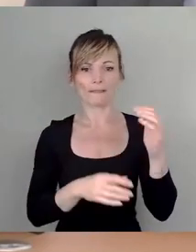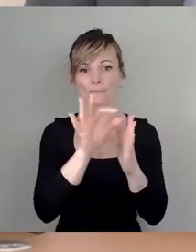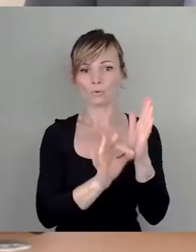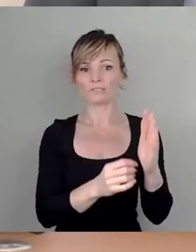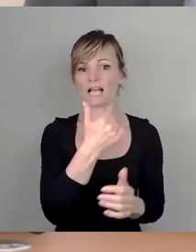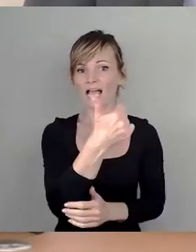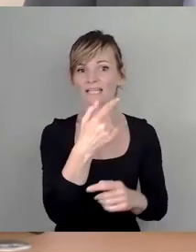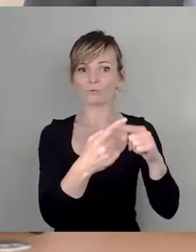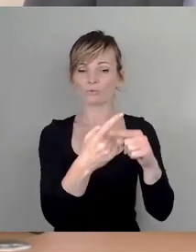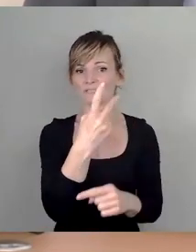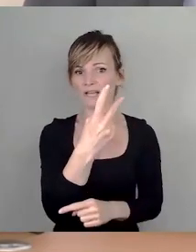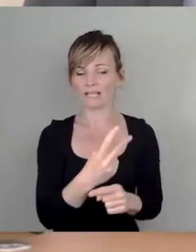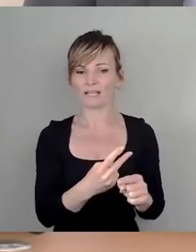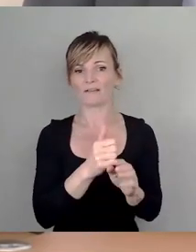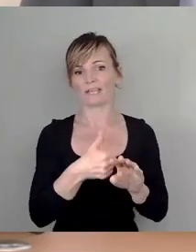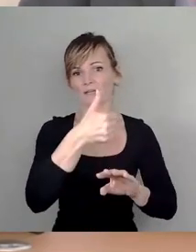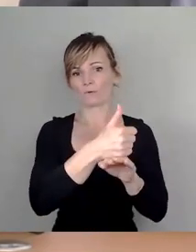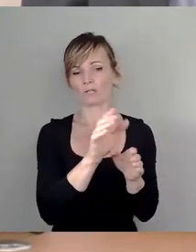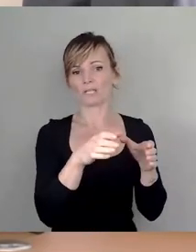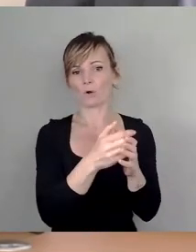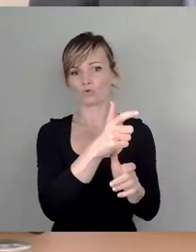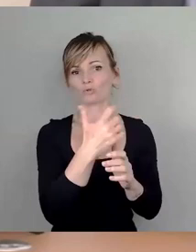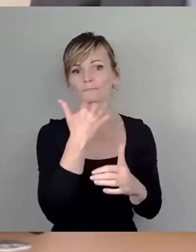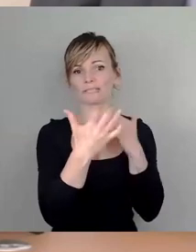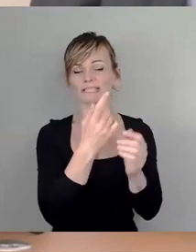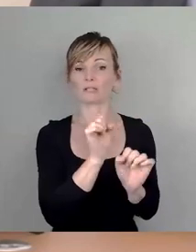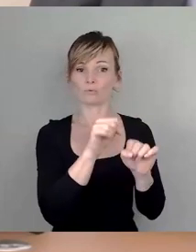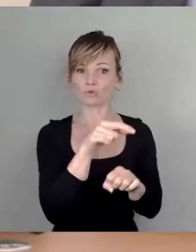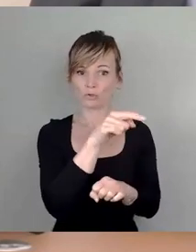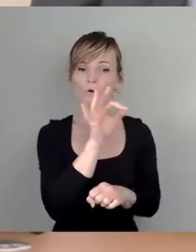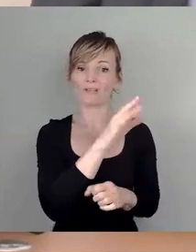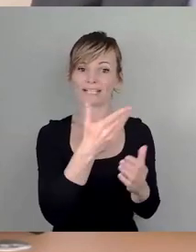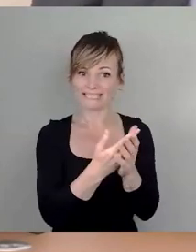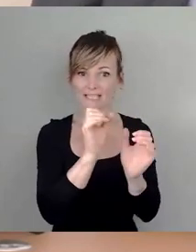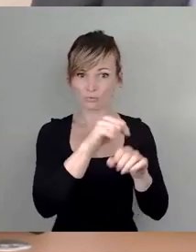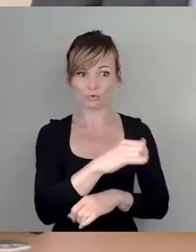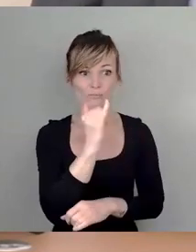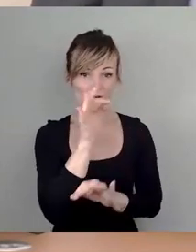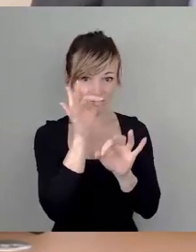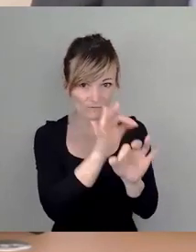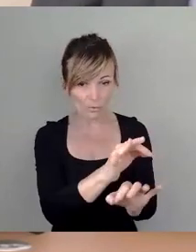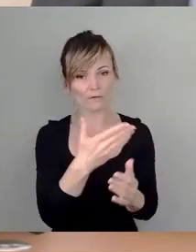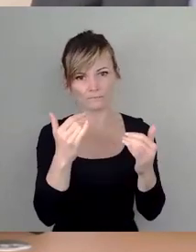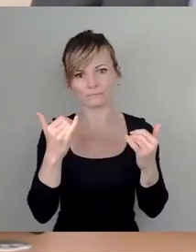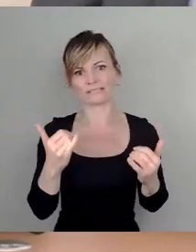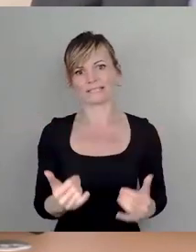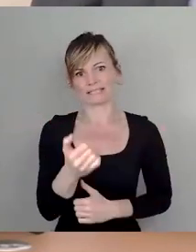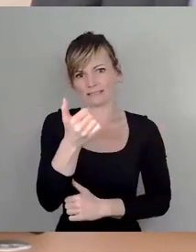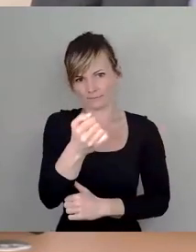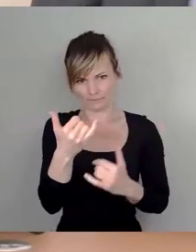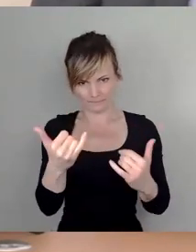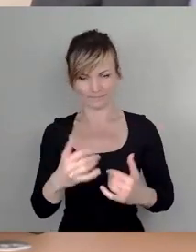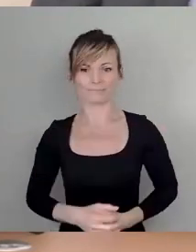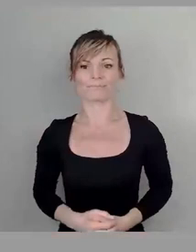Ausschussberichtes, die haben eine Zustimmung gehabt. Wer also dieser Zustimmung des federführenden Ausschusses folgen möchte, der muss hier